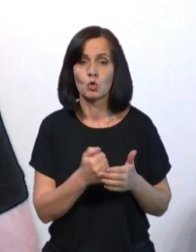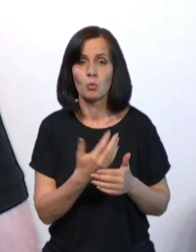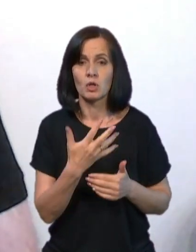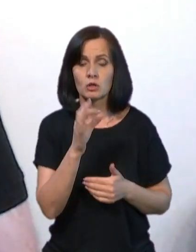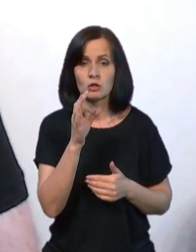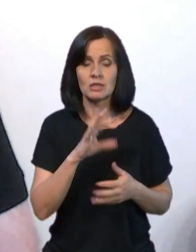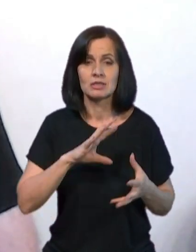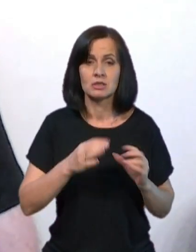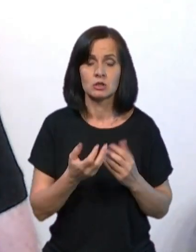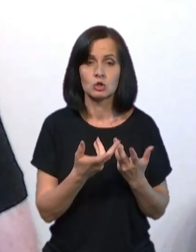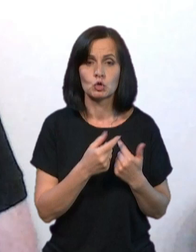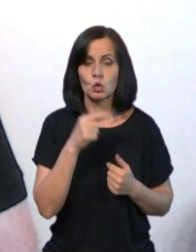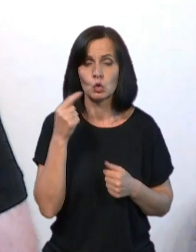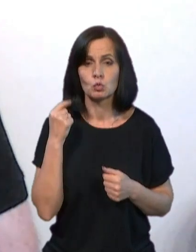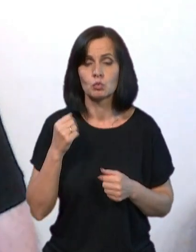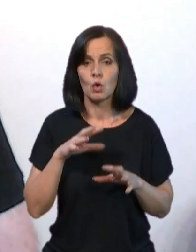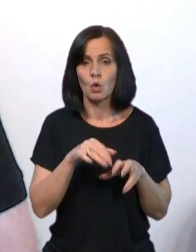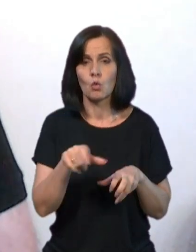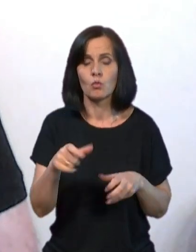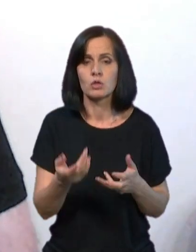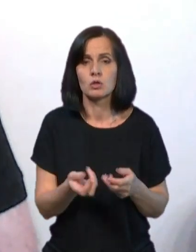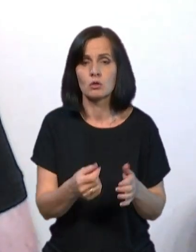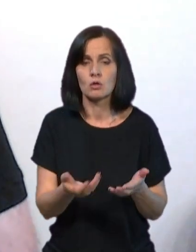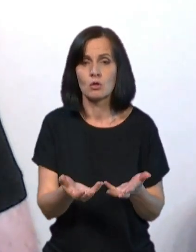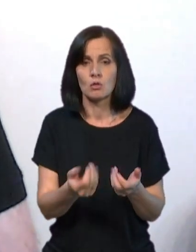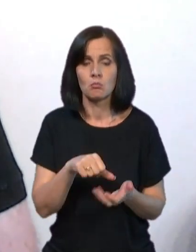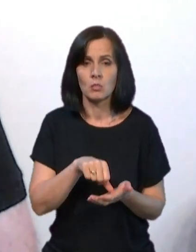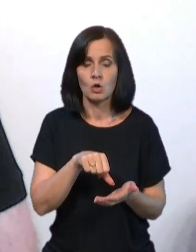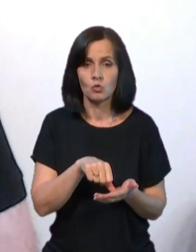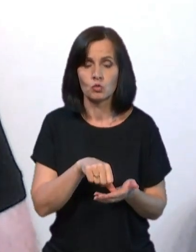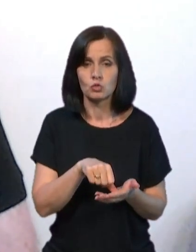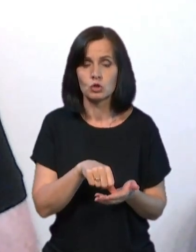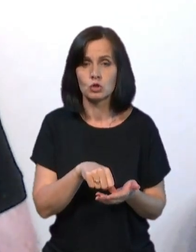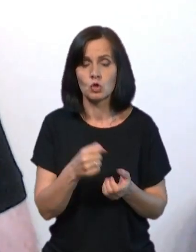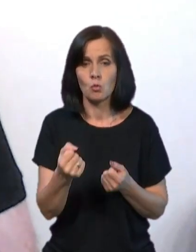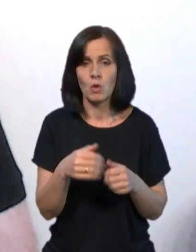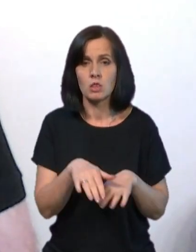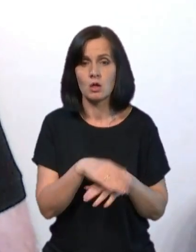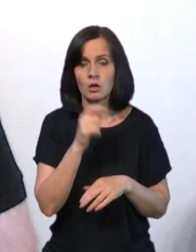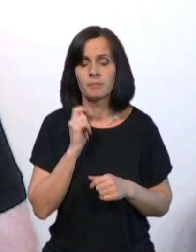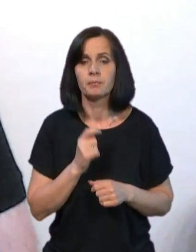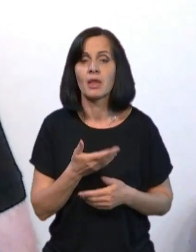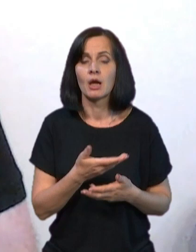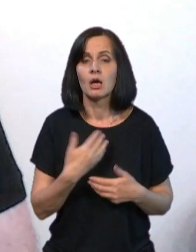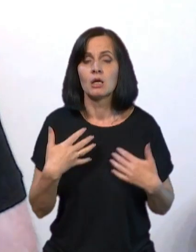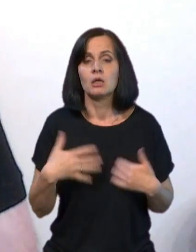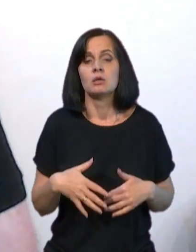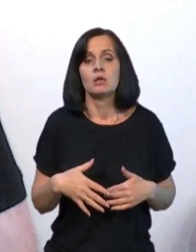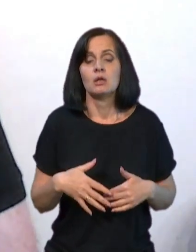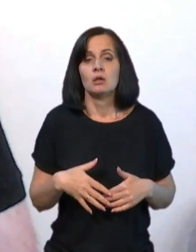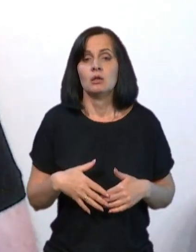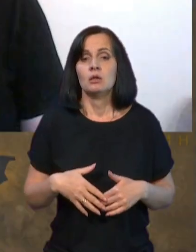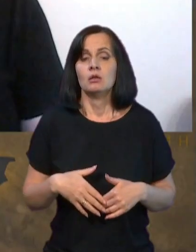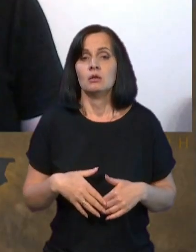російських окупантів, які приймають участь в боях на території України. Ми вже, пане Дмитре,